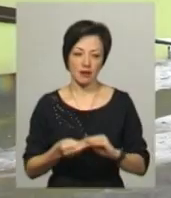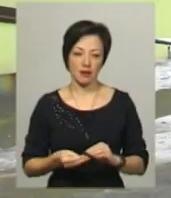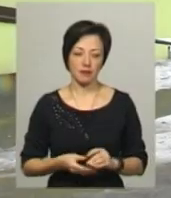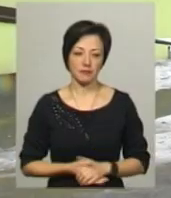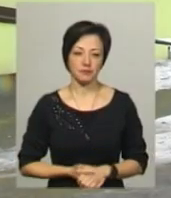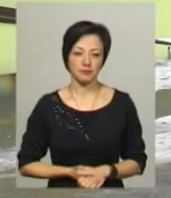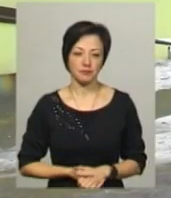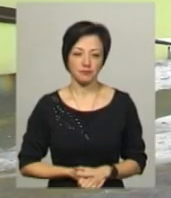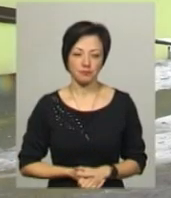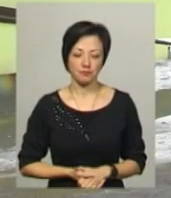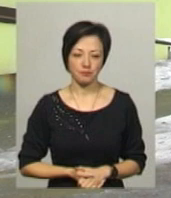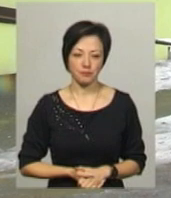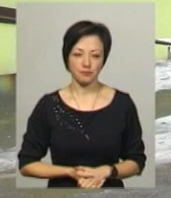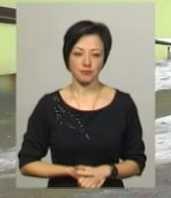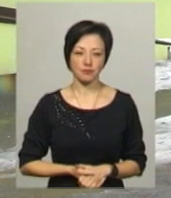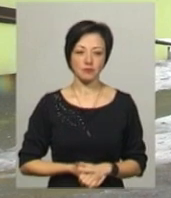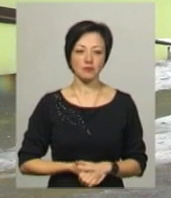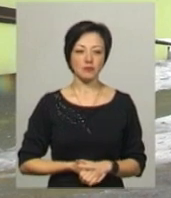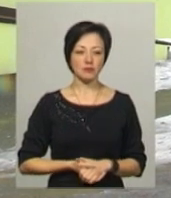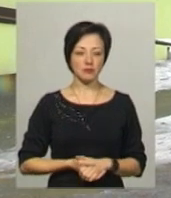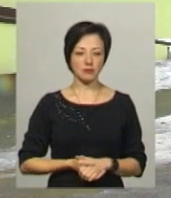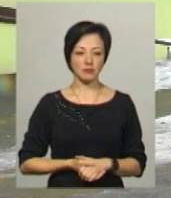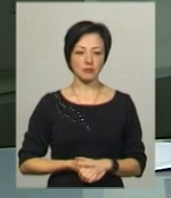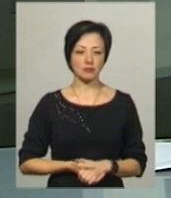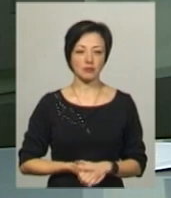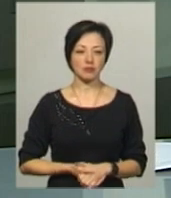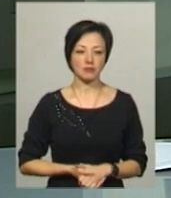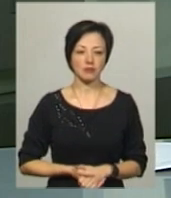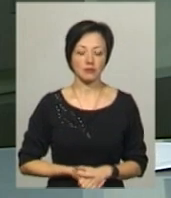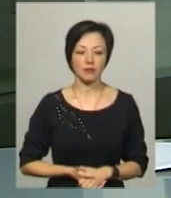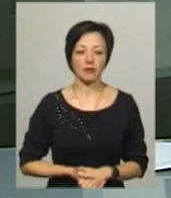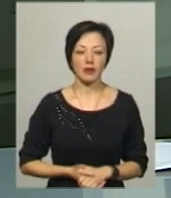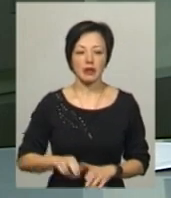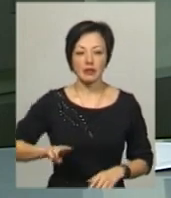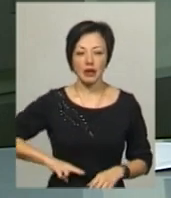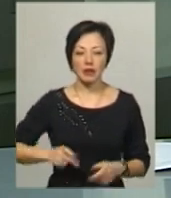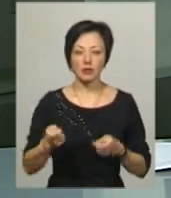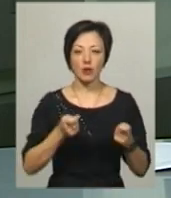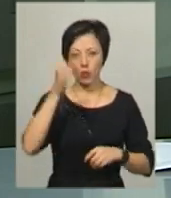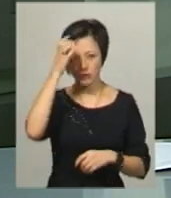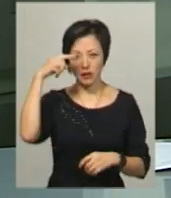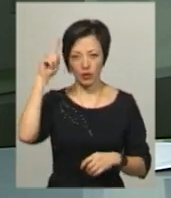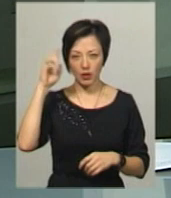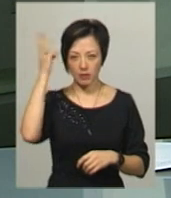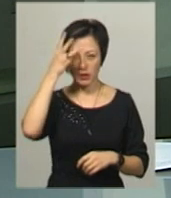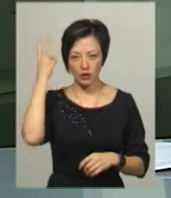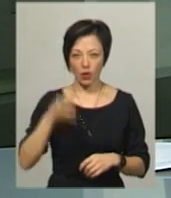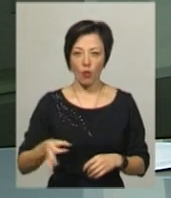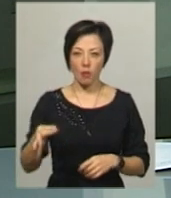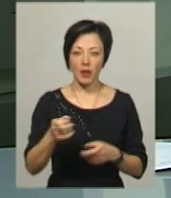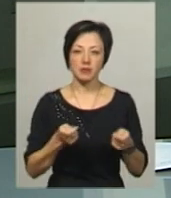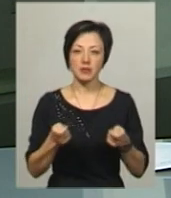Світлана Поробок, Олександр Горішевський, новини, Поділляцентр. Директор Департаменту освіти та науки Хмельницької